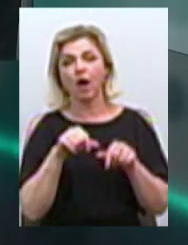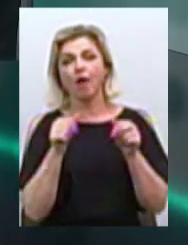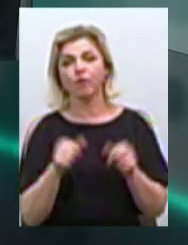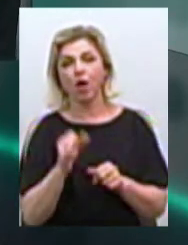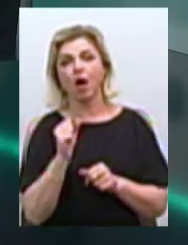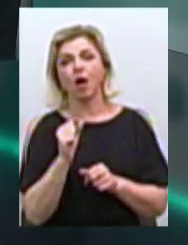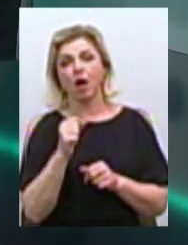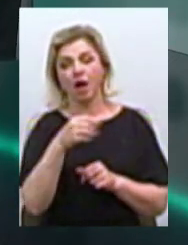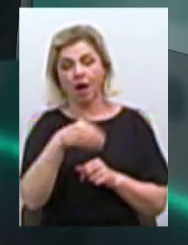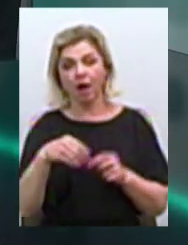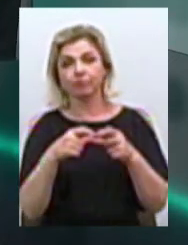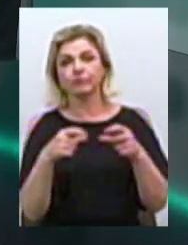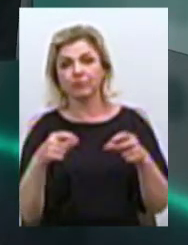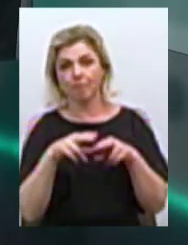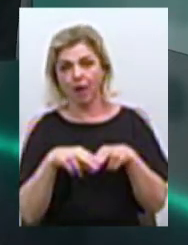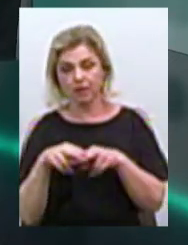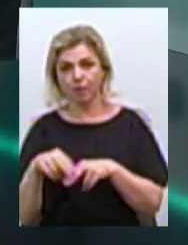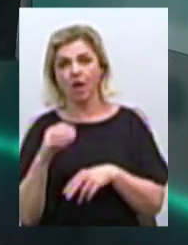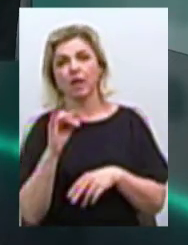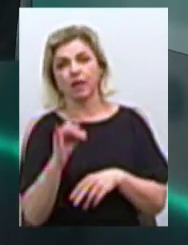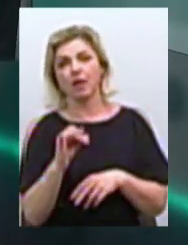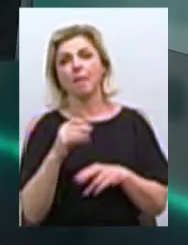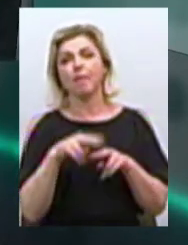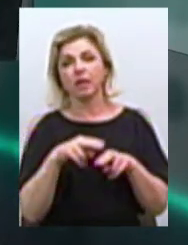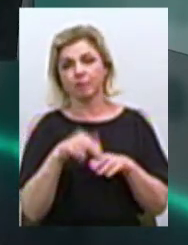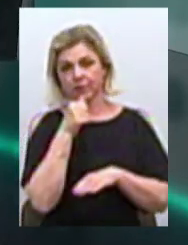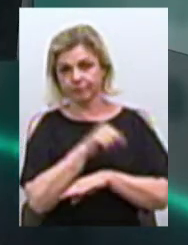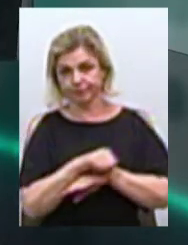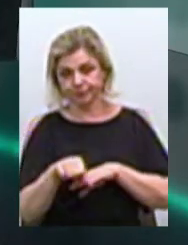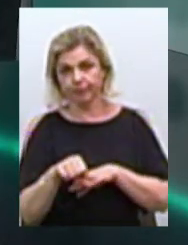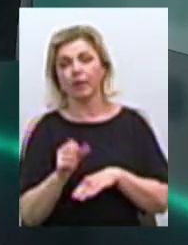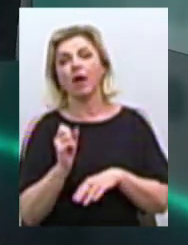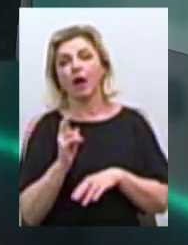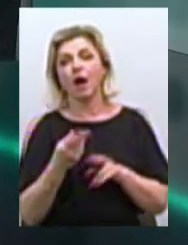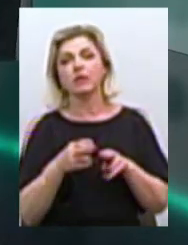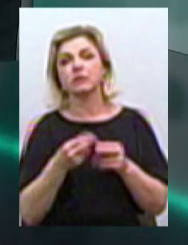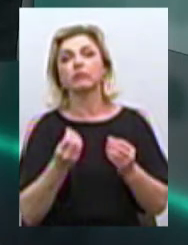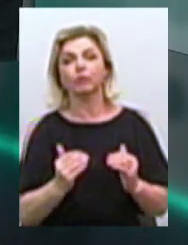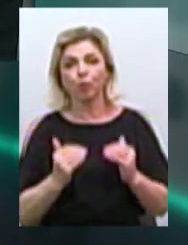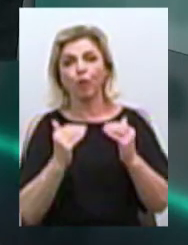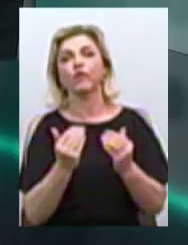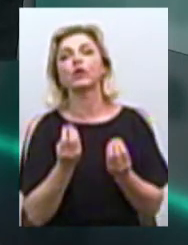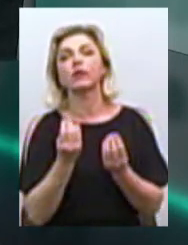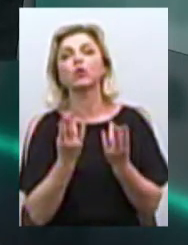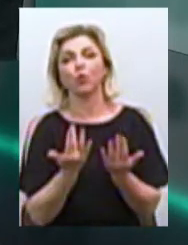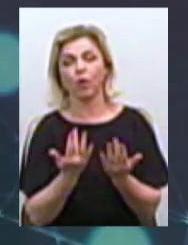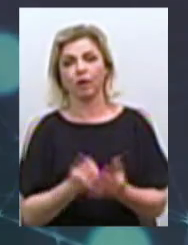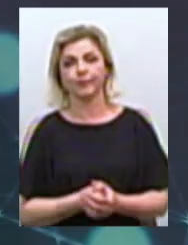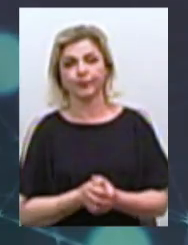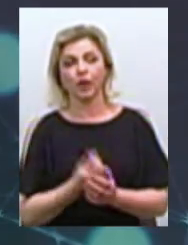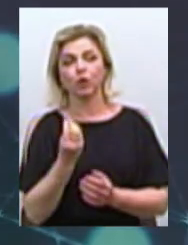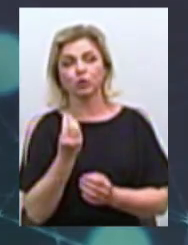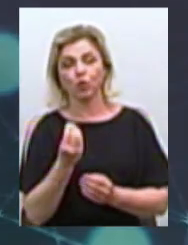-паспорта та паспорта громадянина України для виїзду за кордон. Наскільки вона підвищиться, будь ласка? Вартість